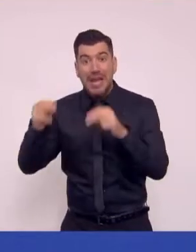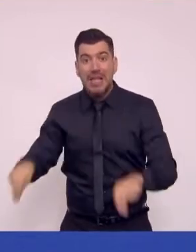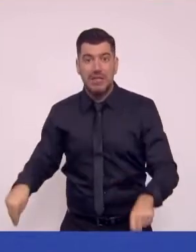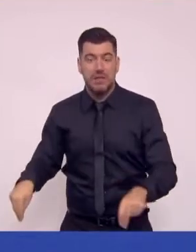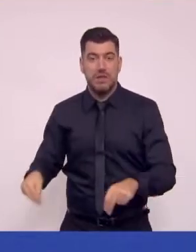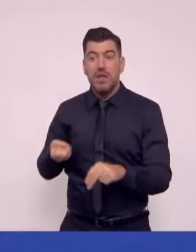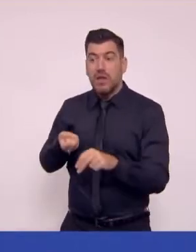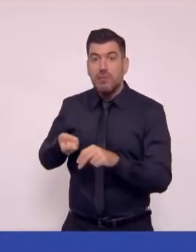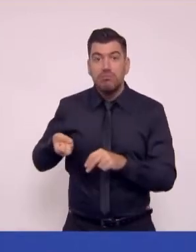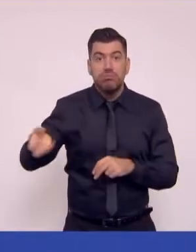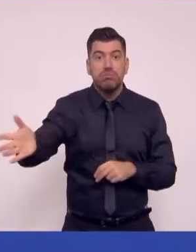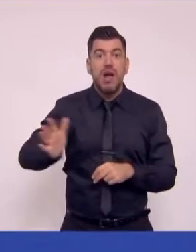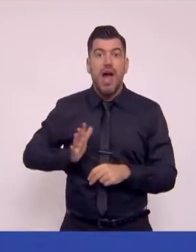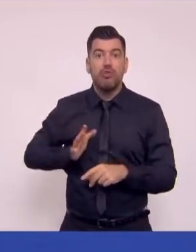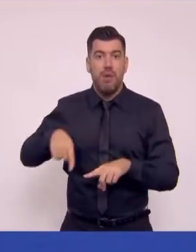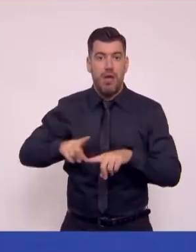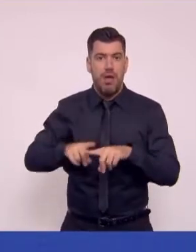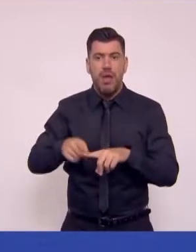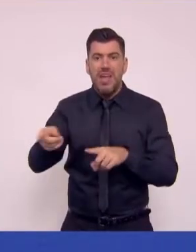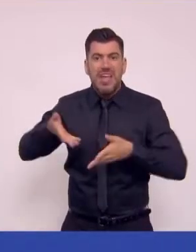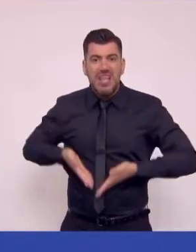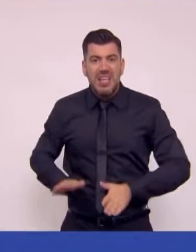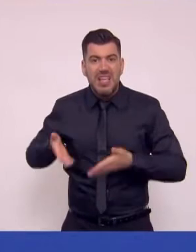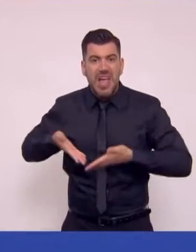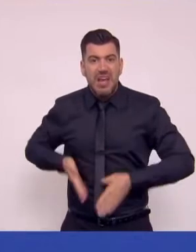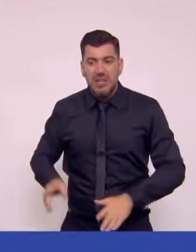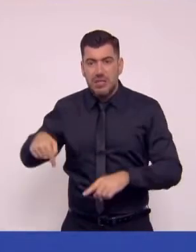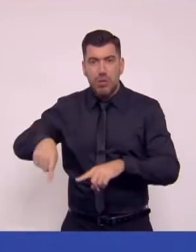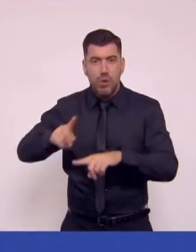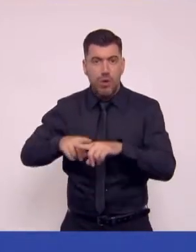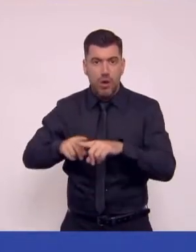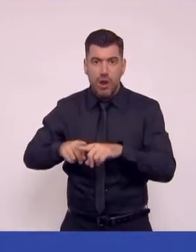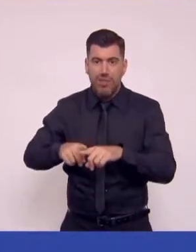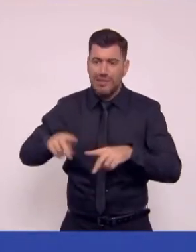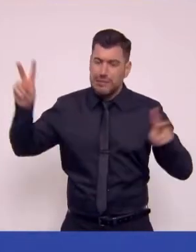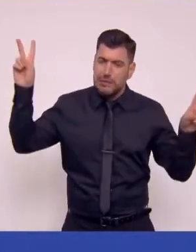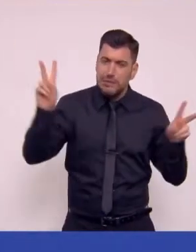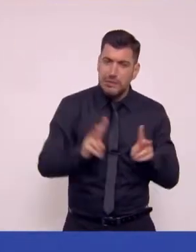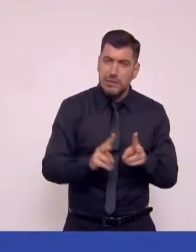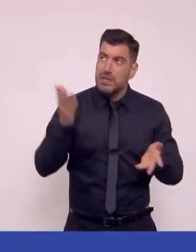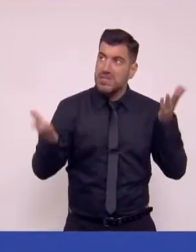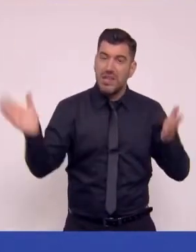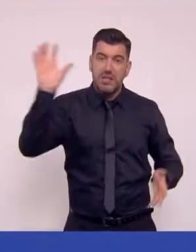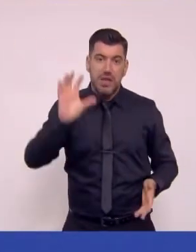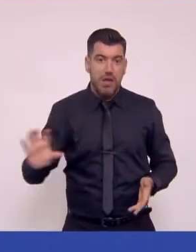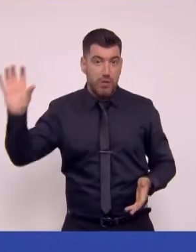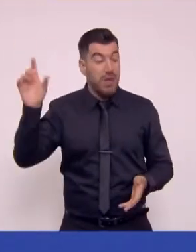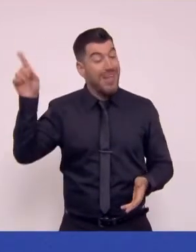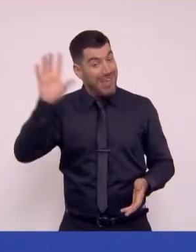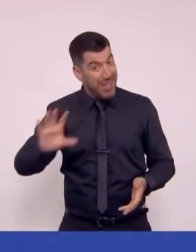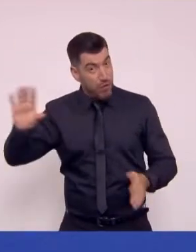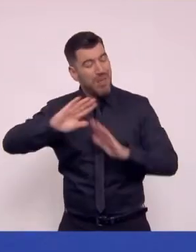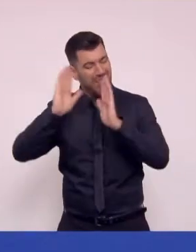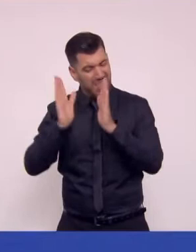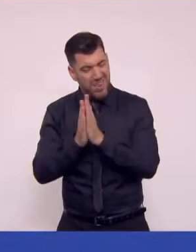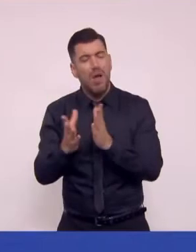ζήτημα. Η Ελλάδα έχει χαμηλότερο δίκτυ γεννήσεων σε σχέση με την υπόλοιπη Ευρώπη. Συνολικά η Ευρώπη είναι μια ήπειρος που γερνάει. Η Ελλάδα